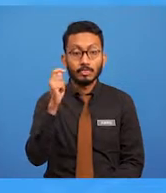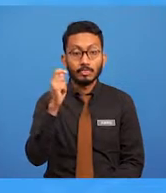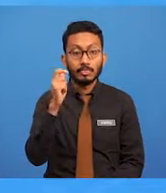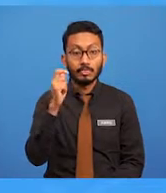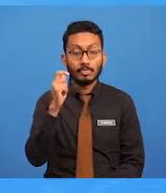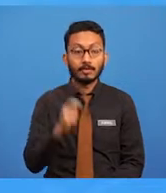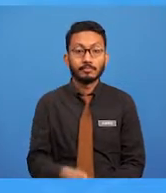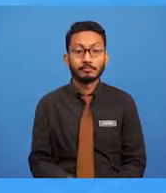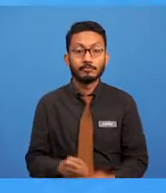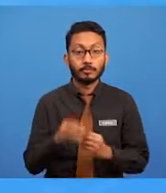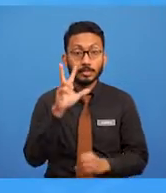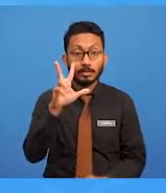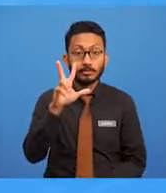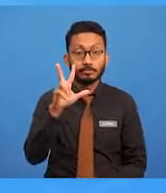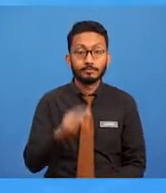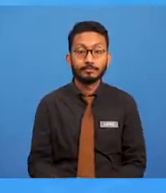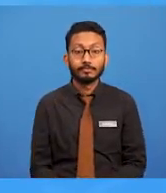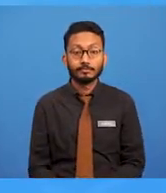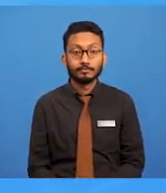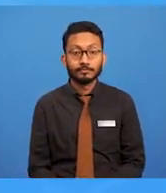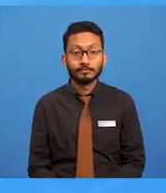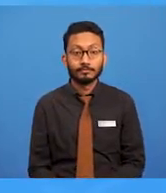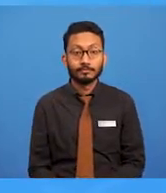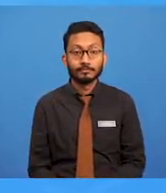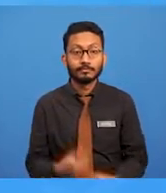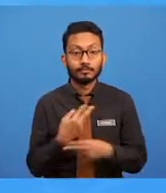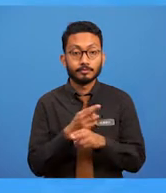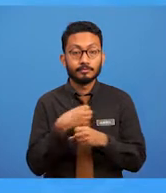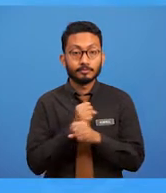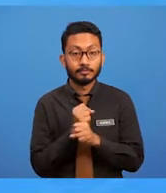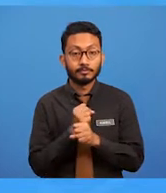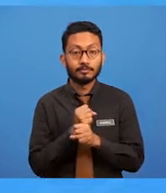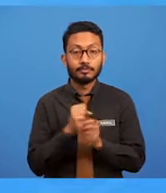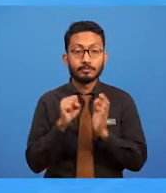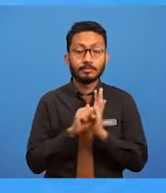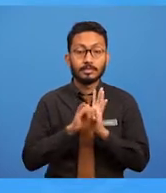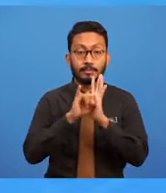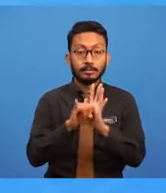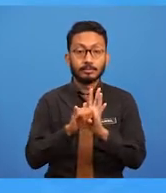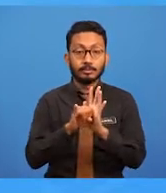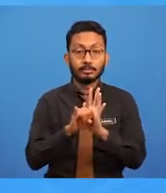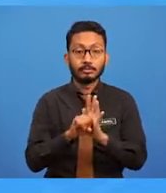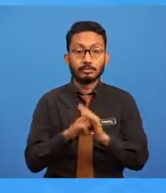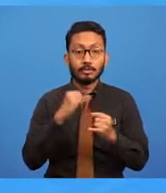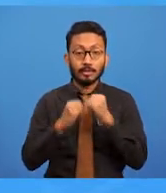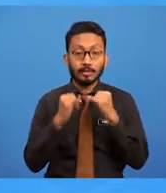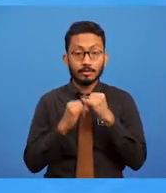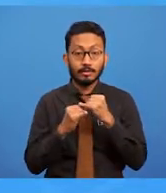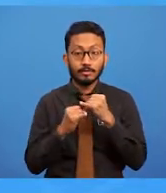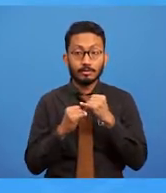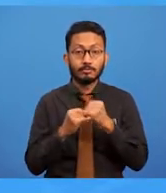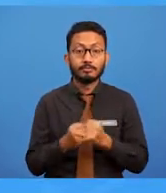Yang ketiga, reka bentuk pengiklanan. Dan yang terakhir,